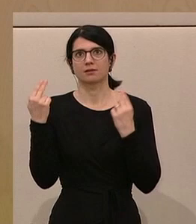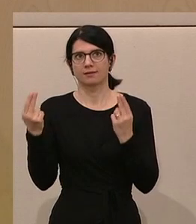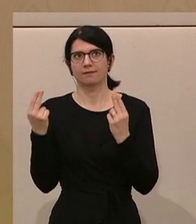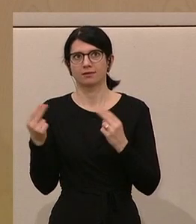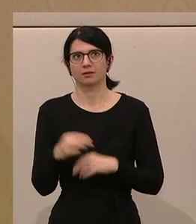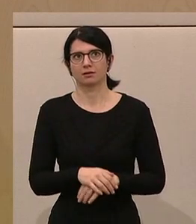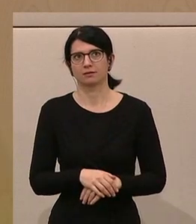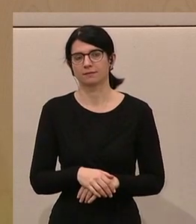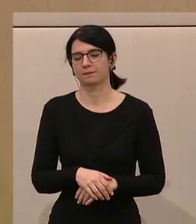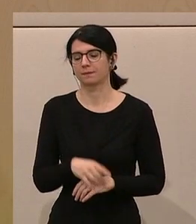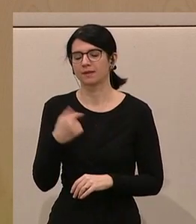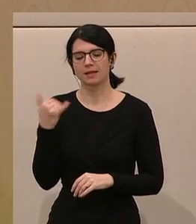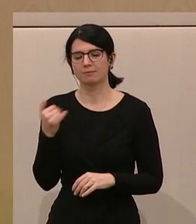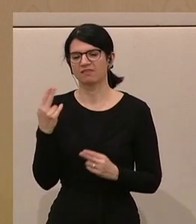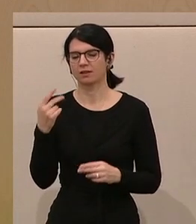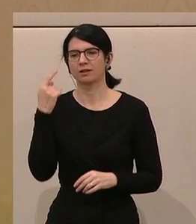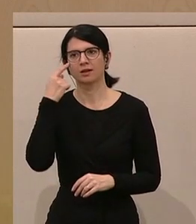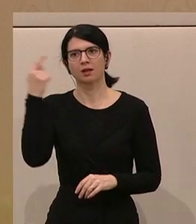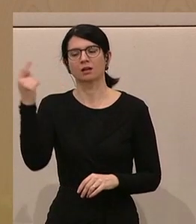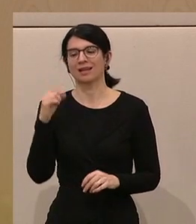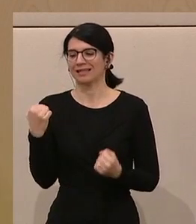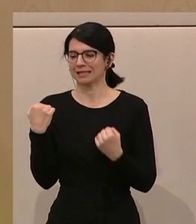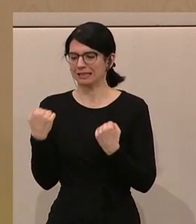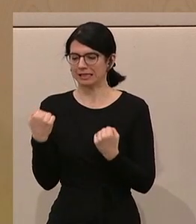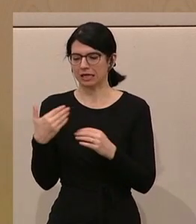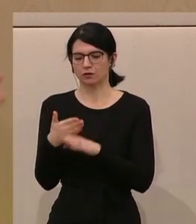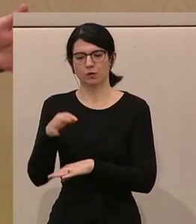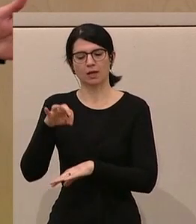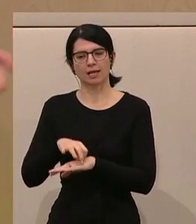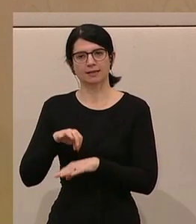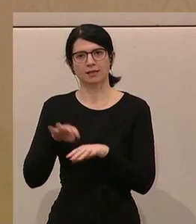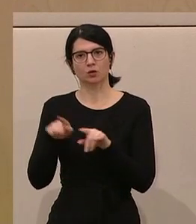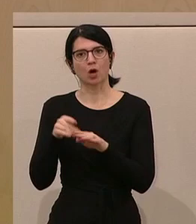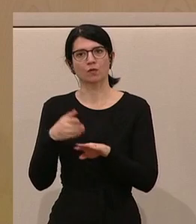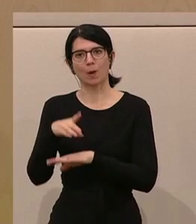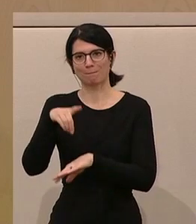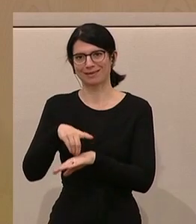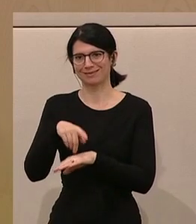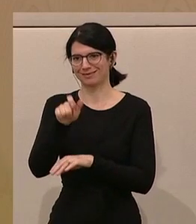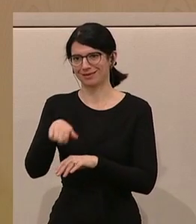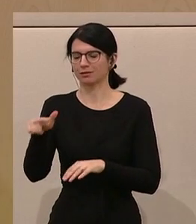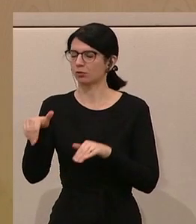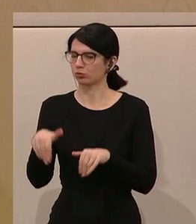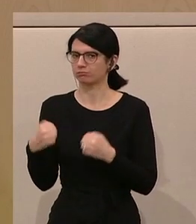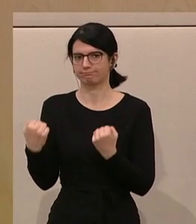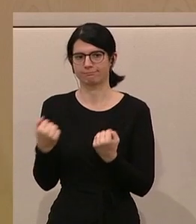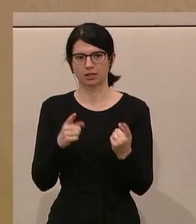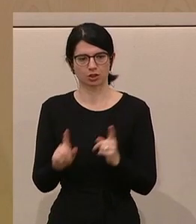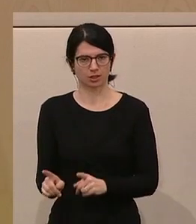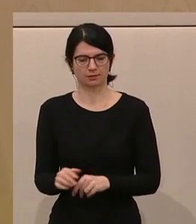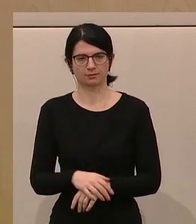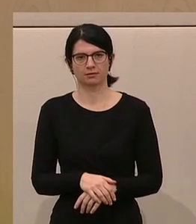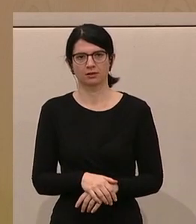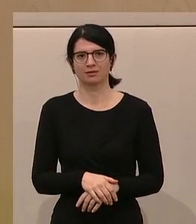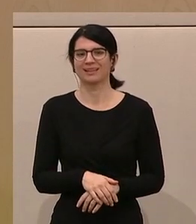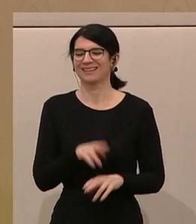war uns dabei immer der Gedanke, dass die Sicherheit für Ärzte und Patienten gewährleistet sein muss, dass die